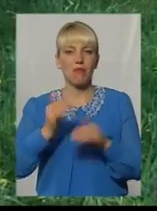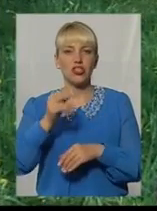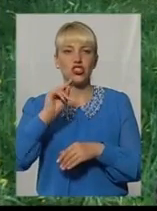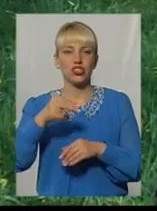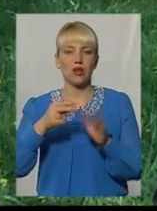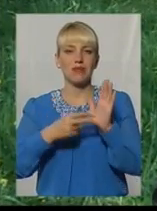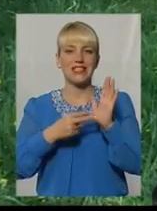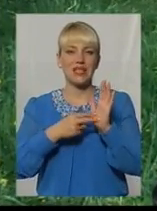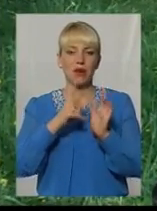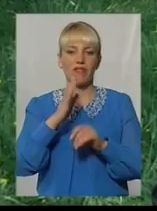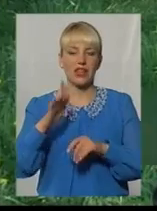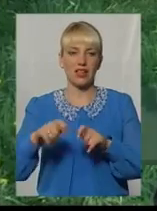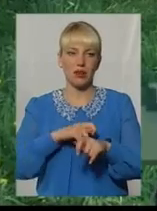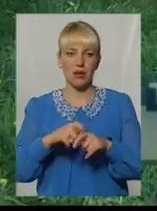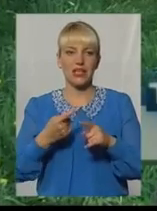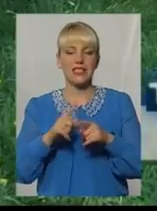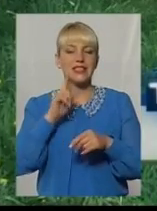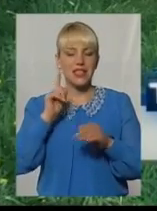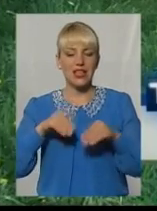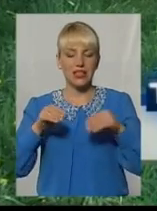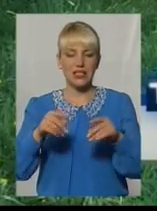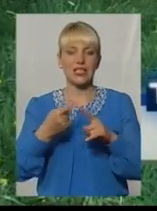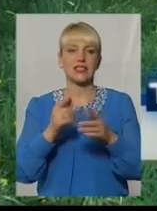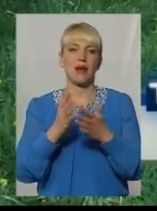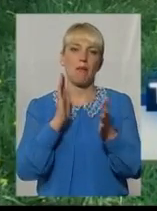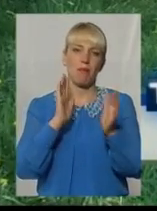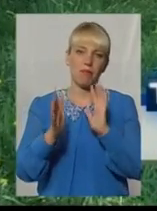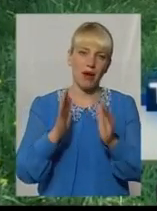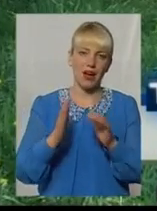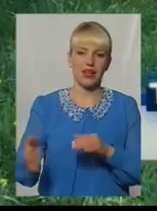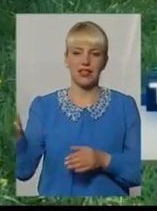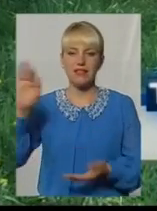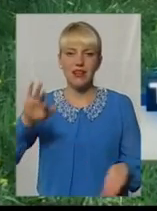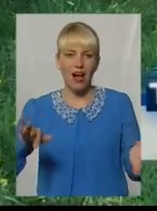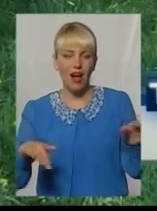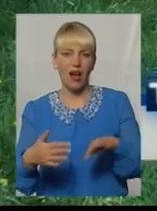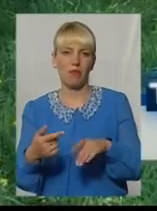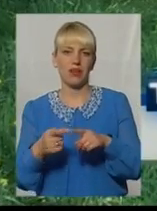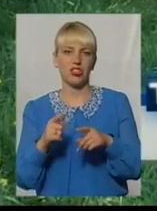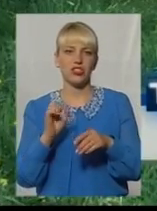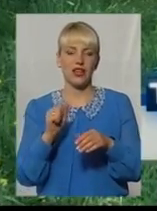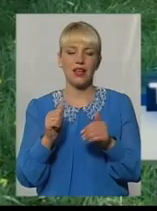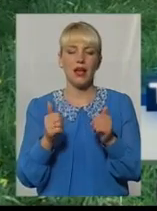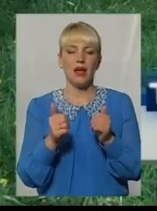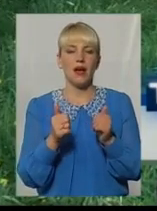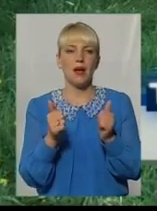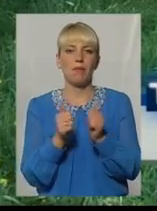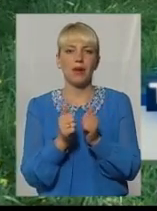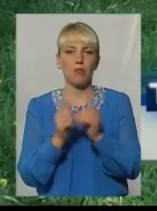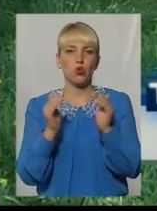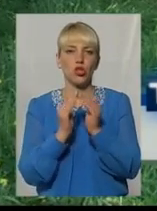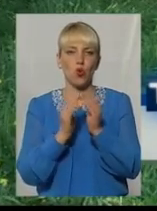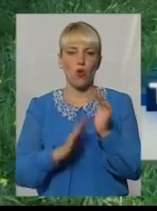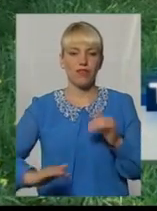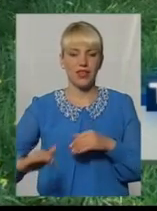Зелені насадження має цінувати загальне користування. Тобто це парки, сквери, бульвари, набережні, ну і сквери прибутникових територій. У нас